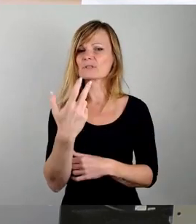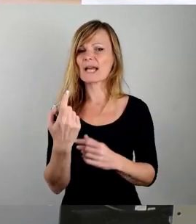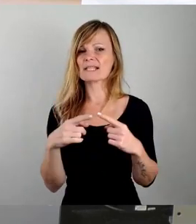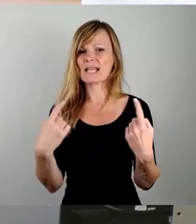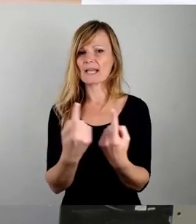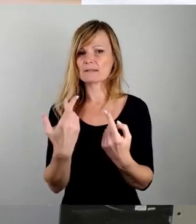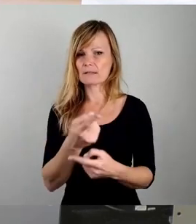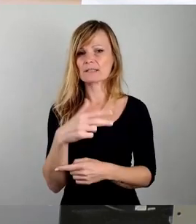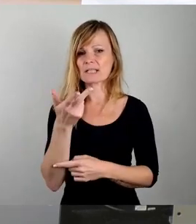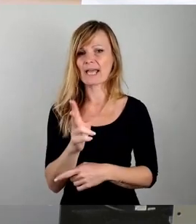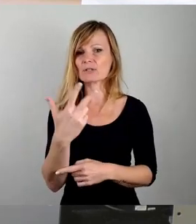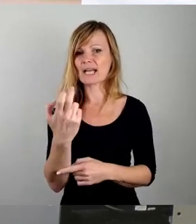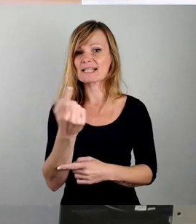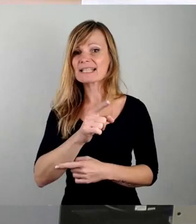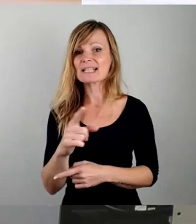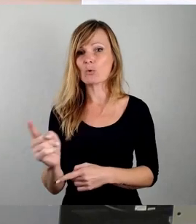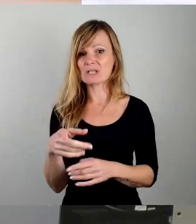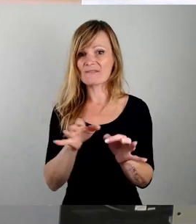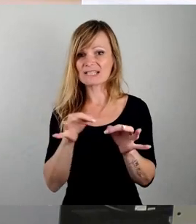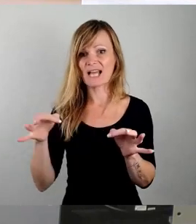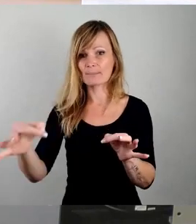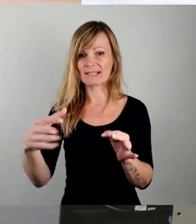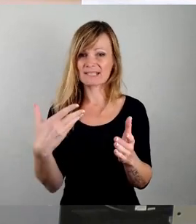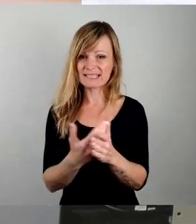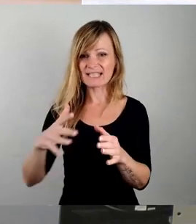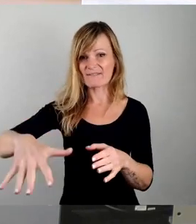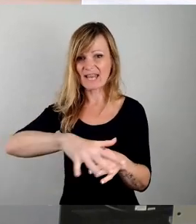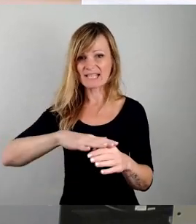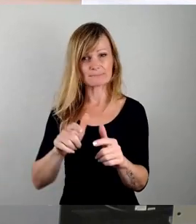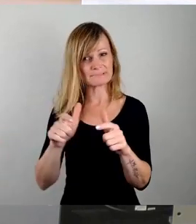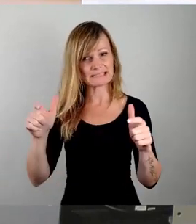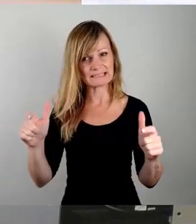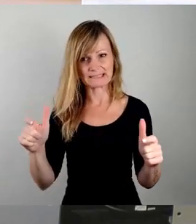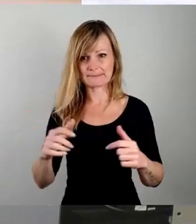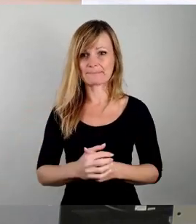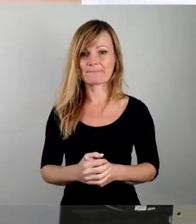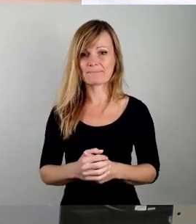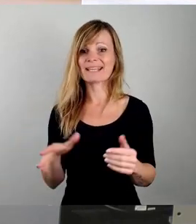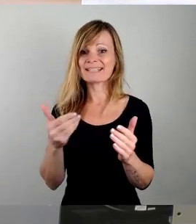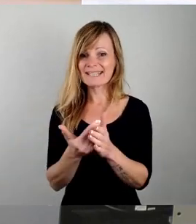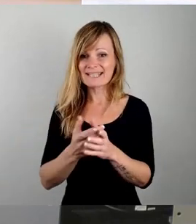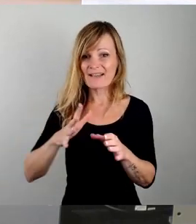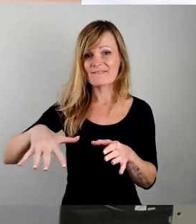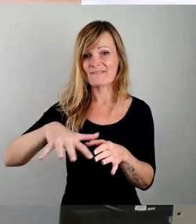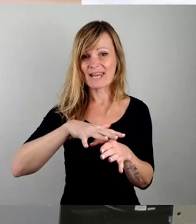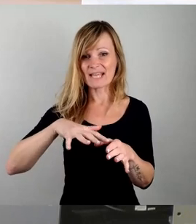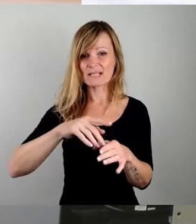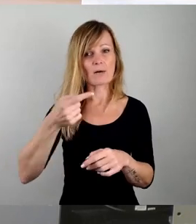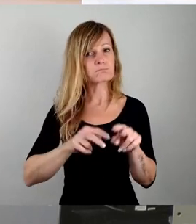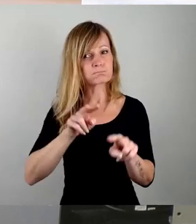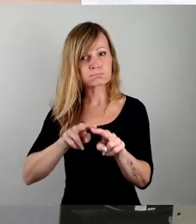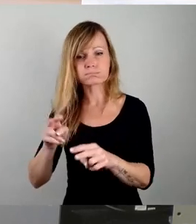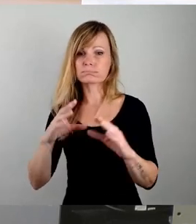.000 Quadratmeter. Eine immense Fläche. Und diese Flächen werden vollkommen unterschiedlich genutzt. Als